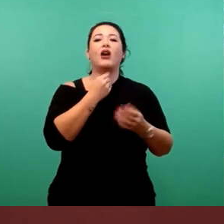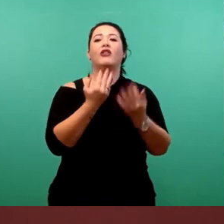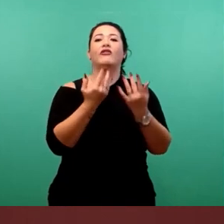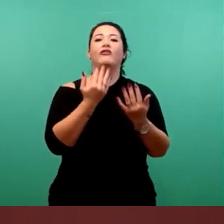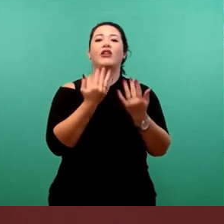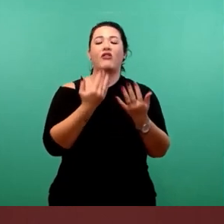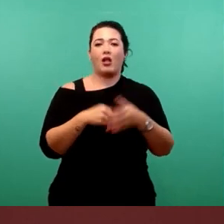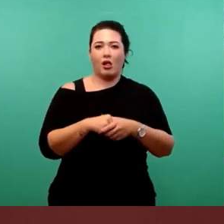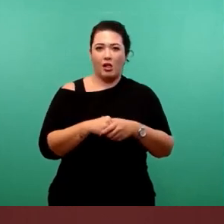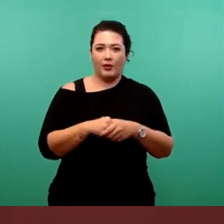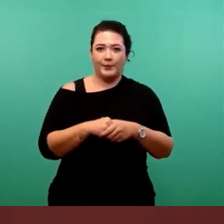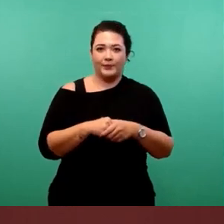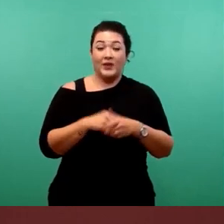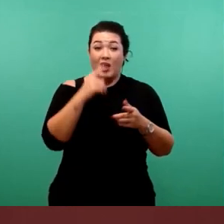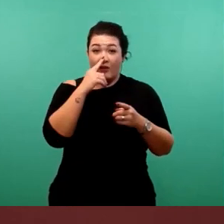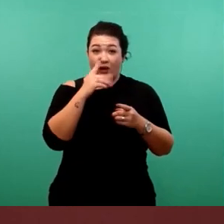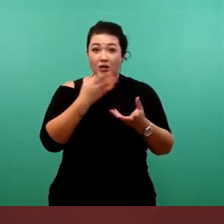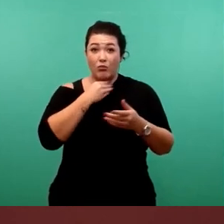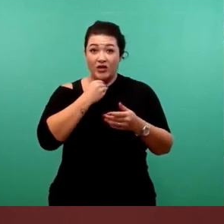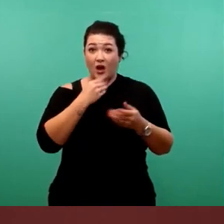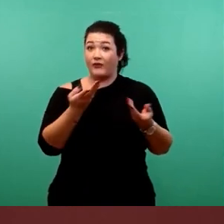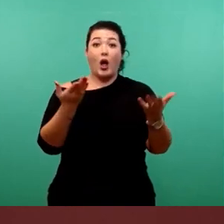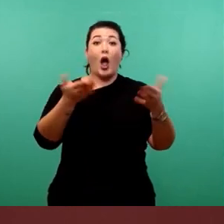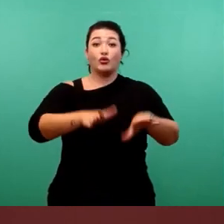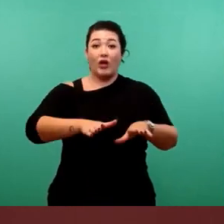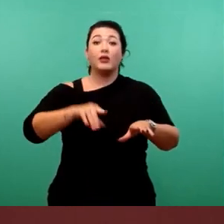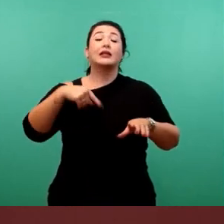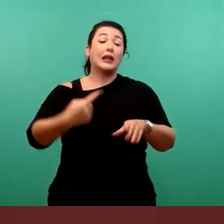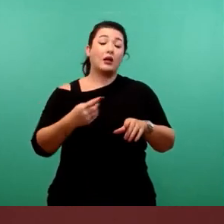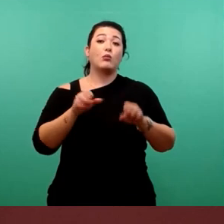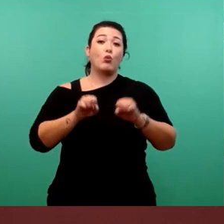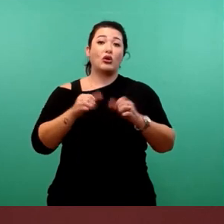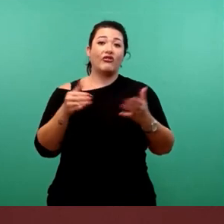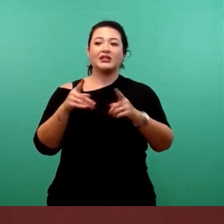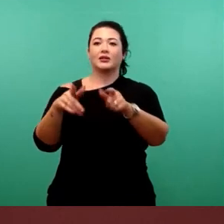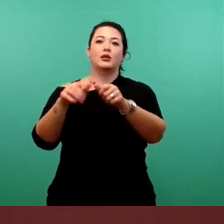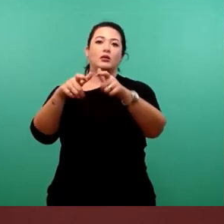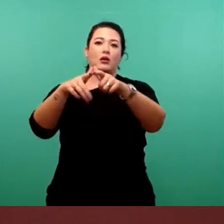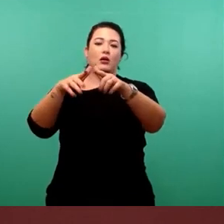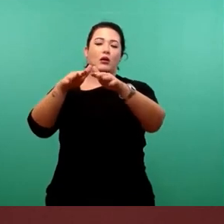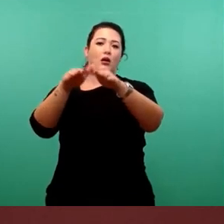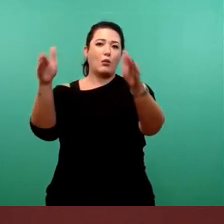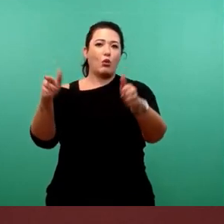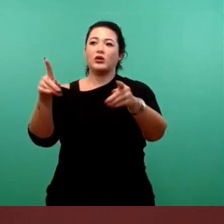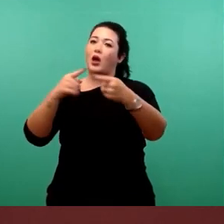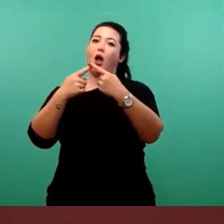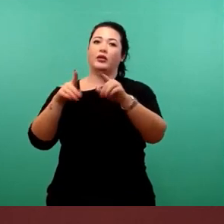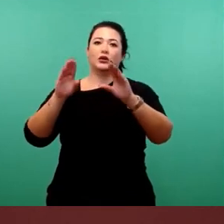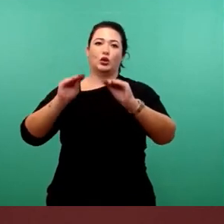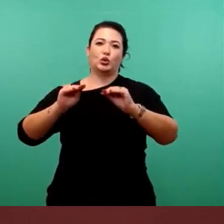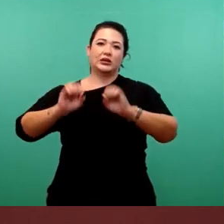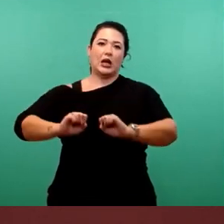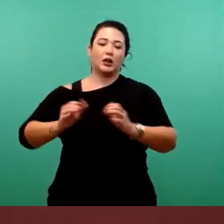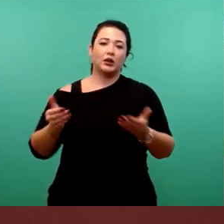nutzen. Sollte dieser Bedarf entfallen, ist sicherlich die Möglichkeit sozusagen, das Objekt dann zwischenzeitlich anders zu nutzen, aber immer